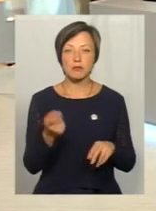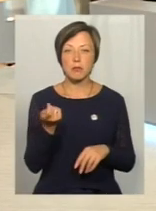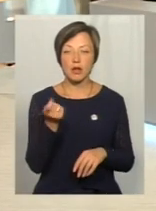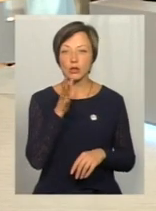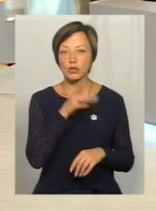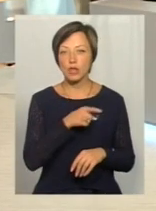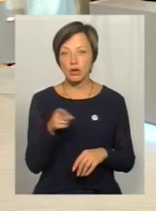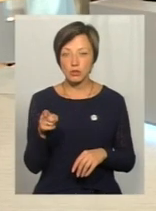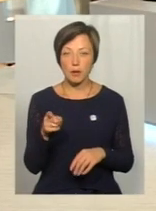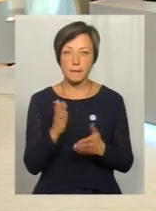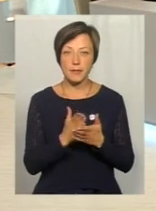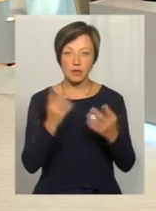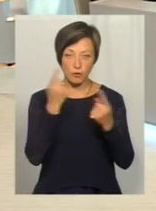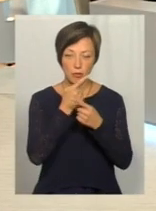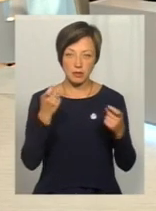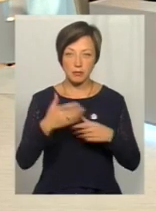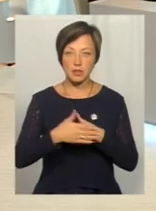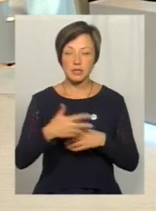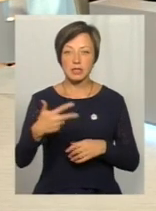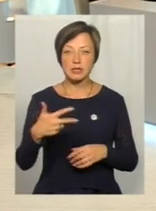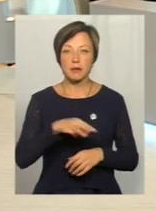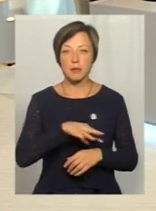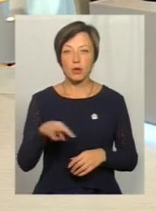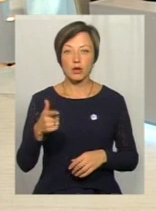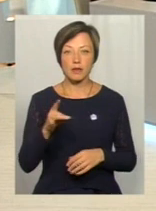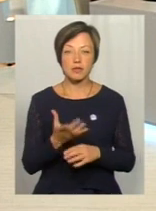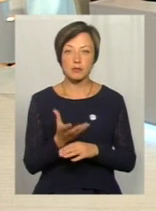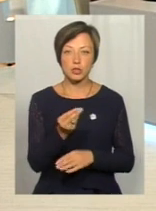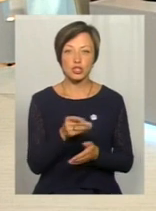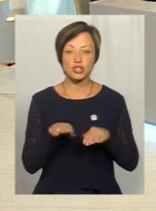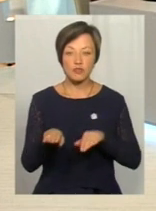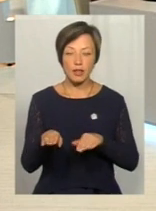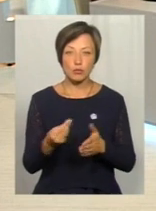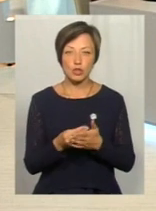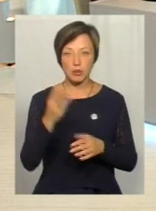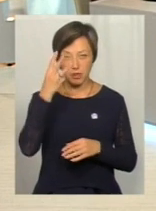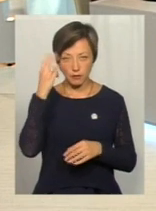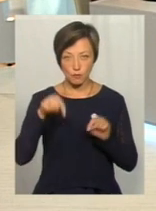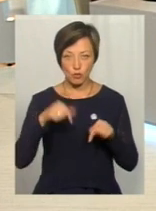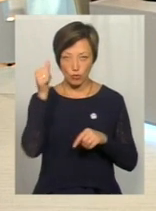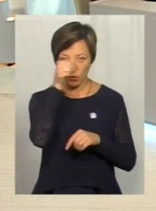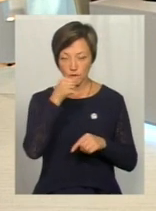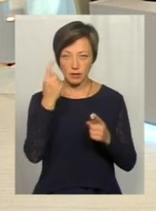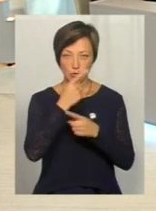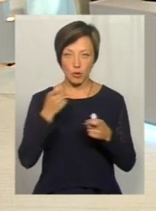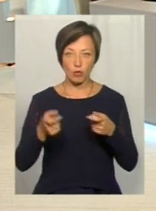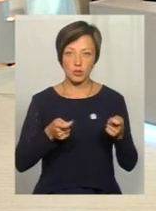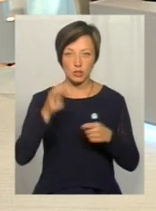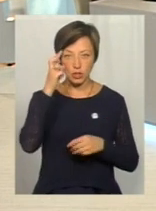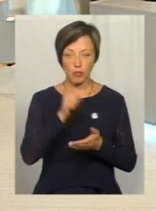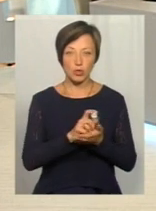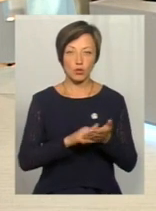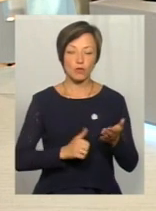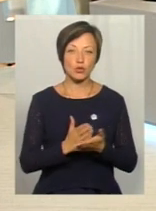мало часу. Маю таку інформацію, що близько 30 мільйонів гривень сплатили швейники до бюджету Хмельницького в цьому році. Це інформація від управління Державної